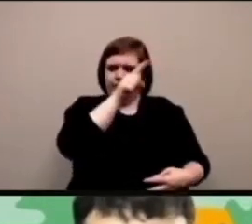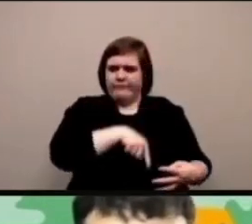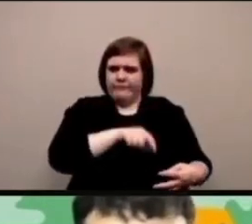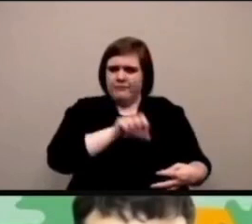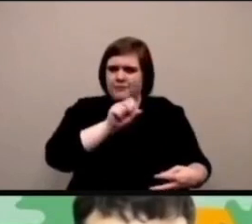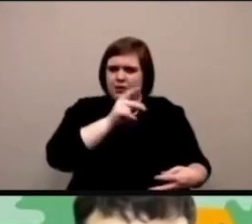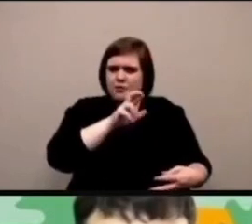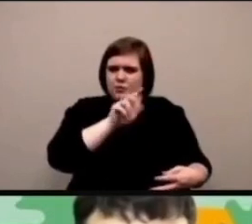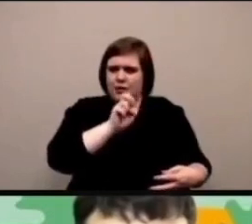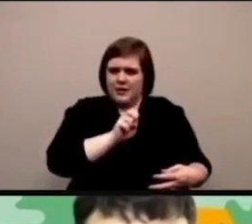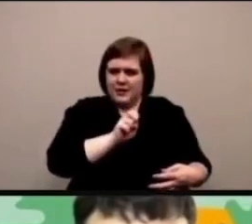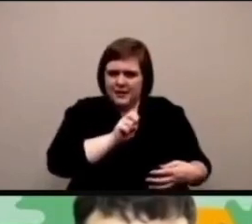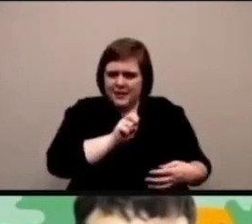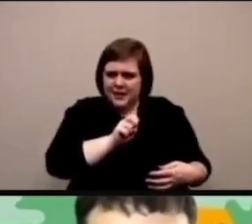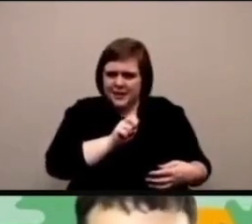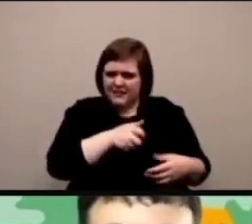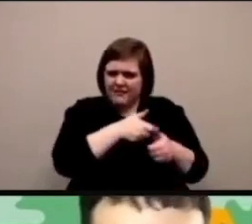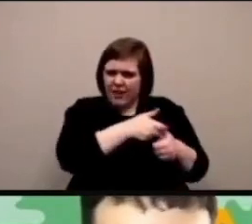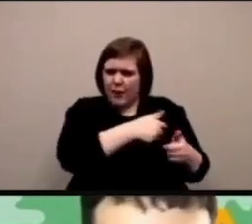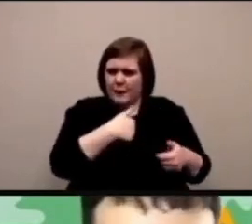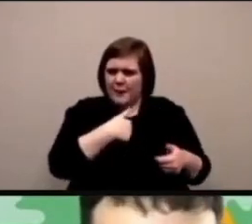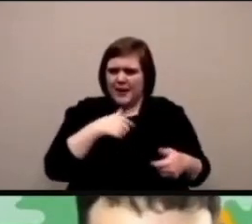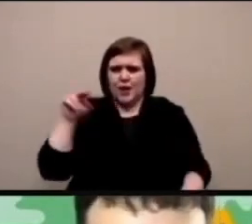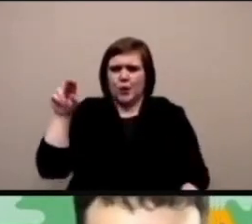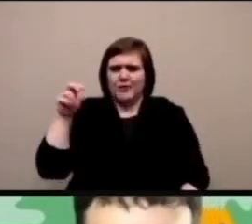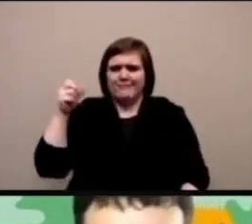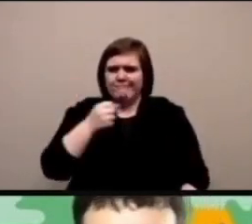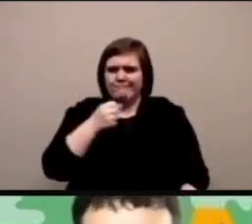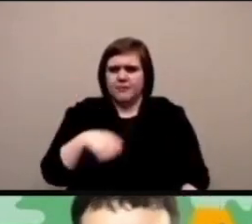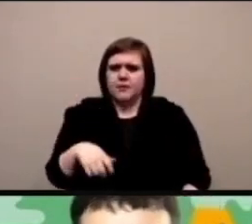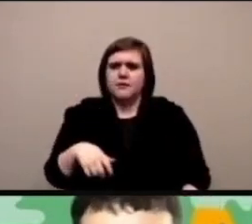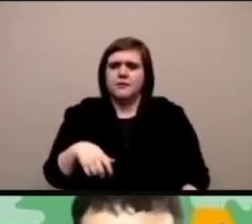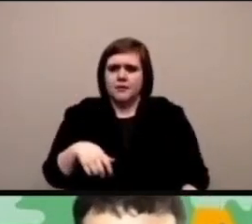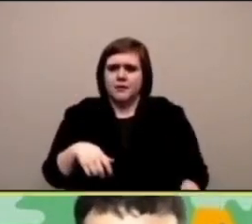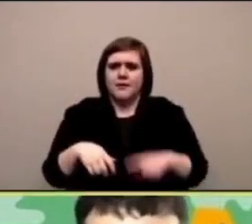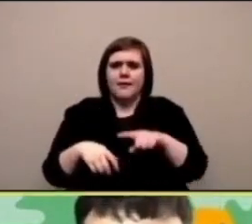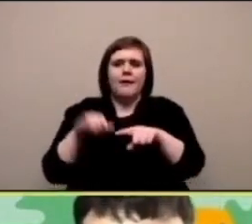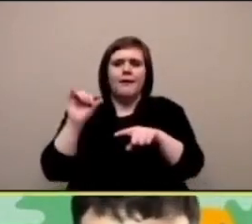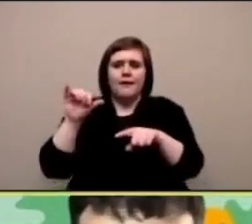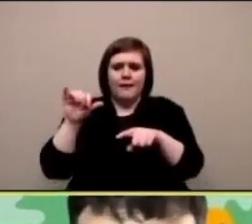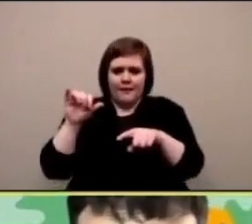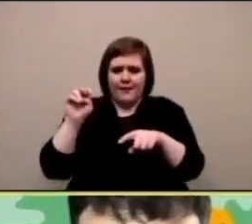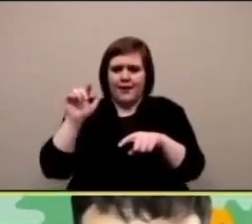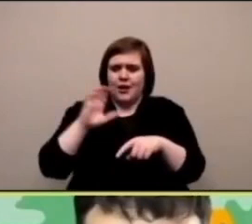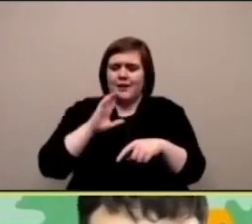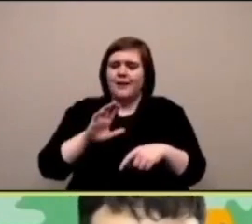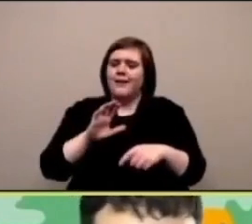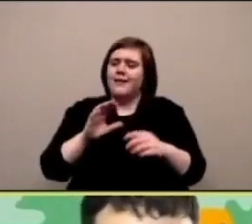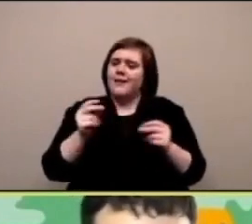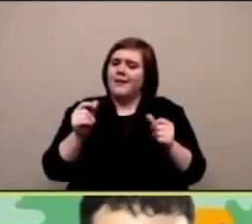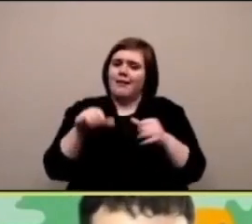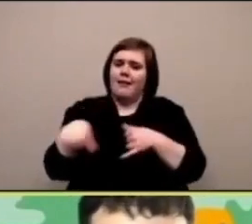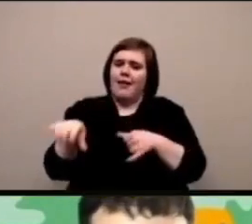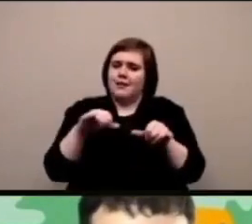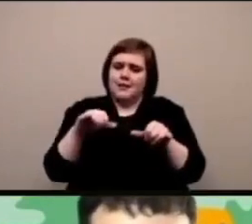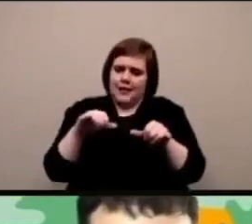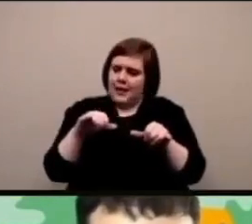ho messo una bocca che si muova quando parlo non mi segue però